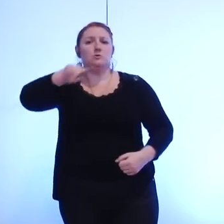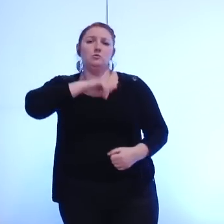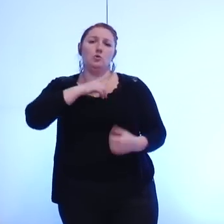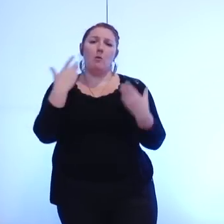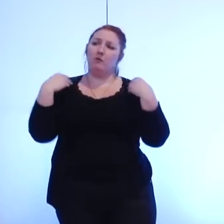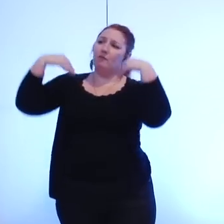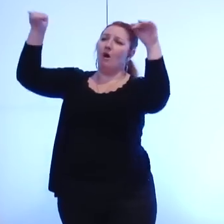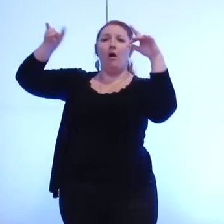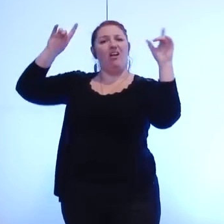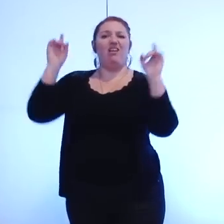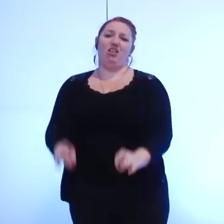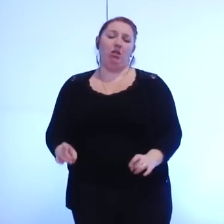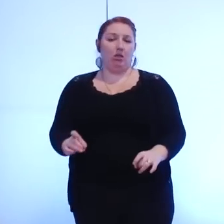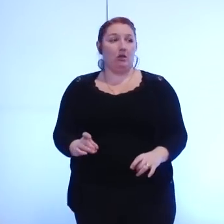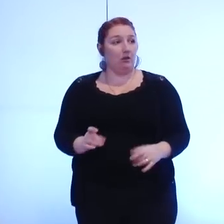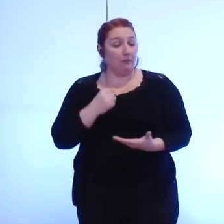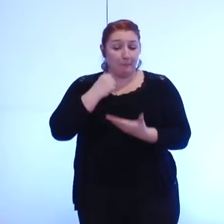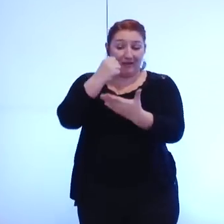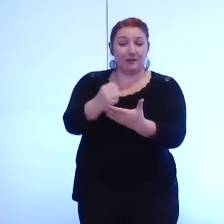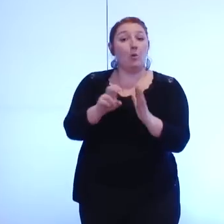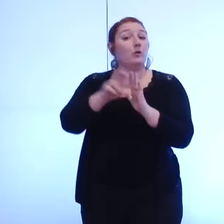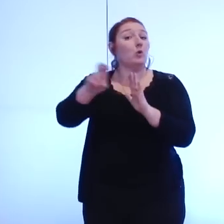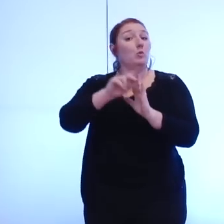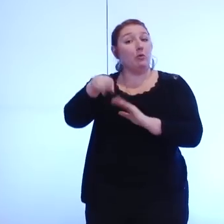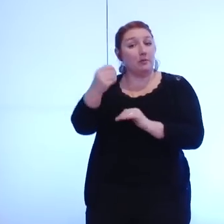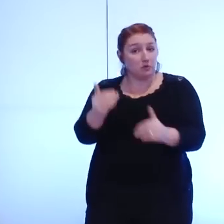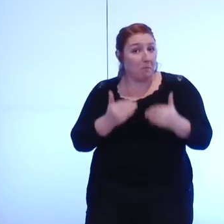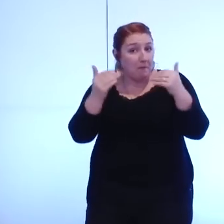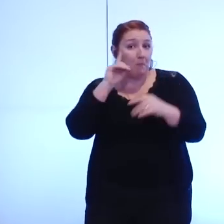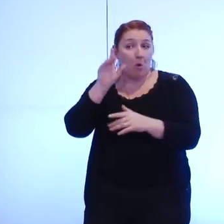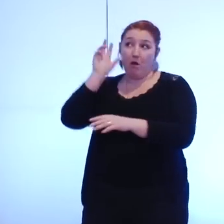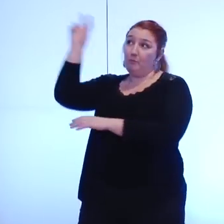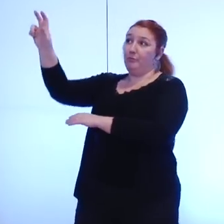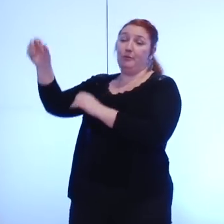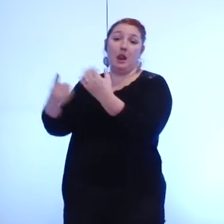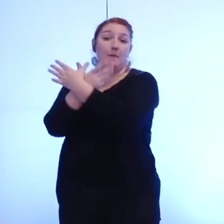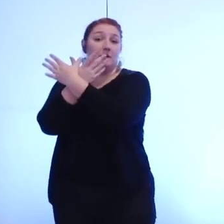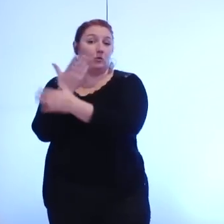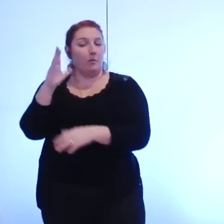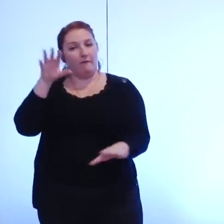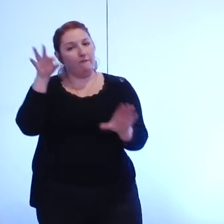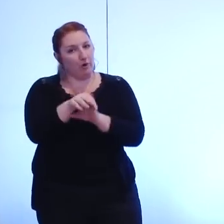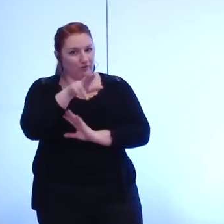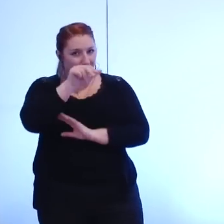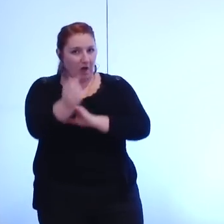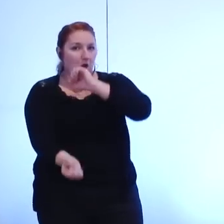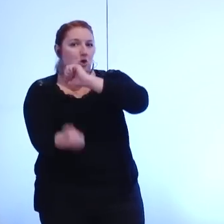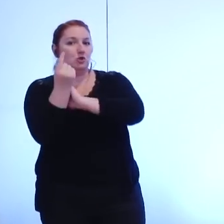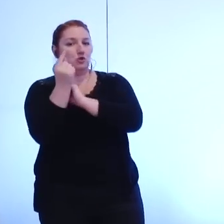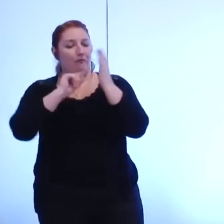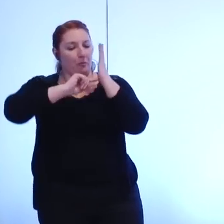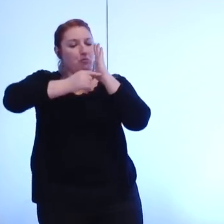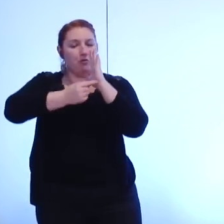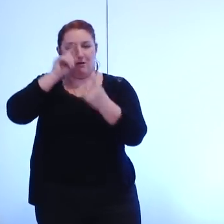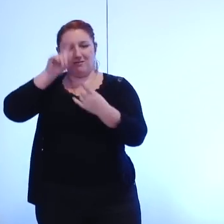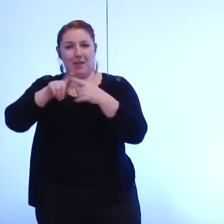partie du patrimoine de Grenoblois même s'il restera Grenoblois puisqu'il va passer à la métropole donc nous voterons sauf sur le point de la désignation